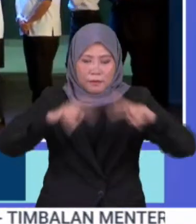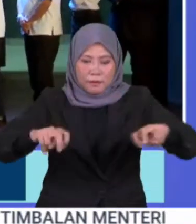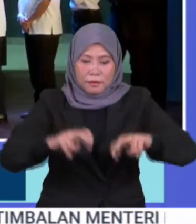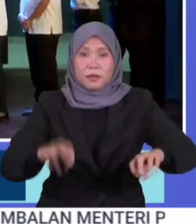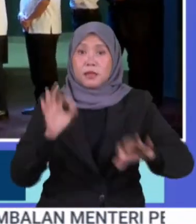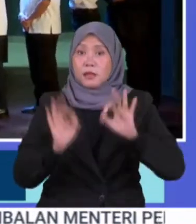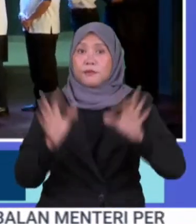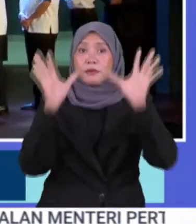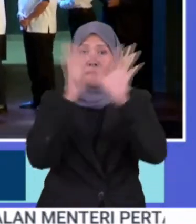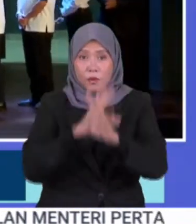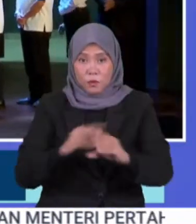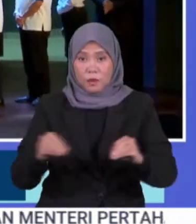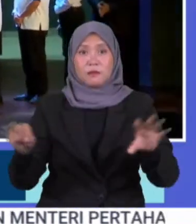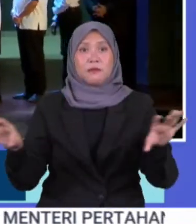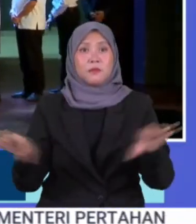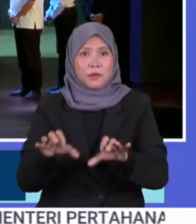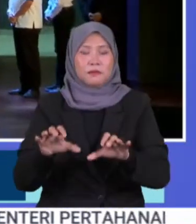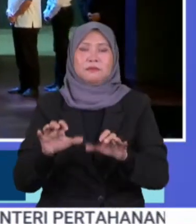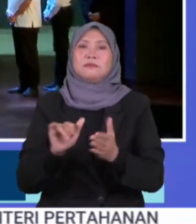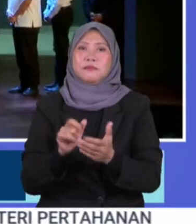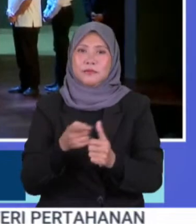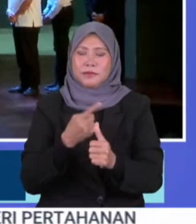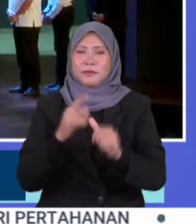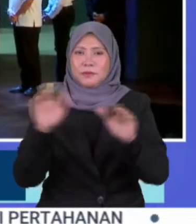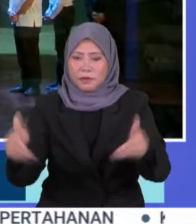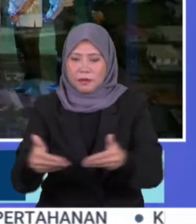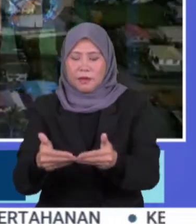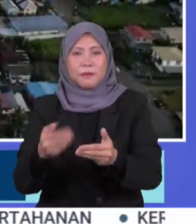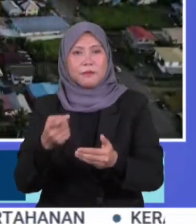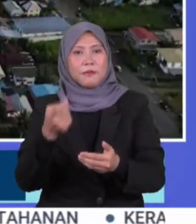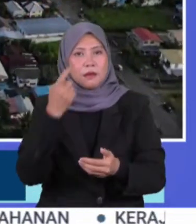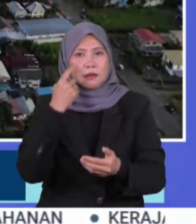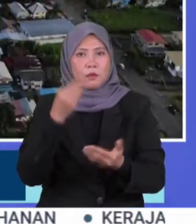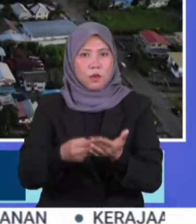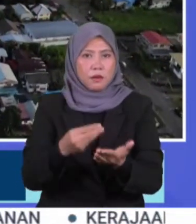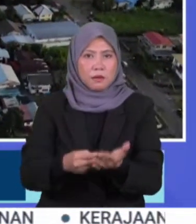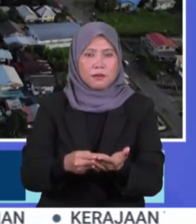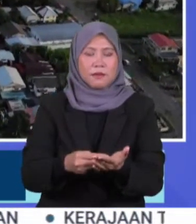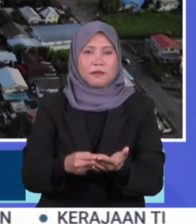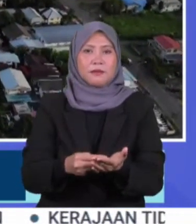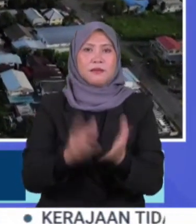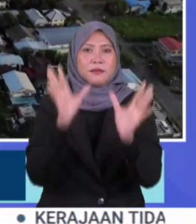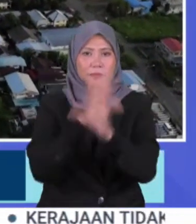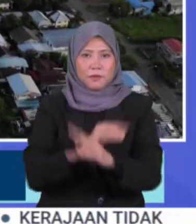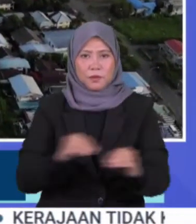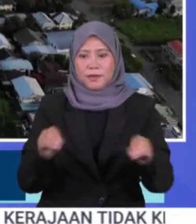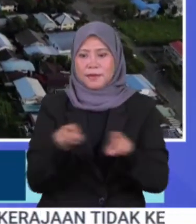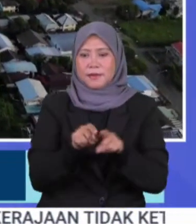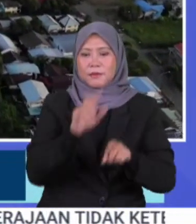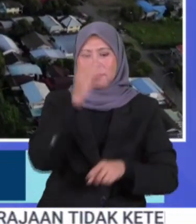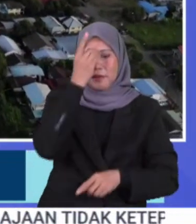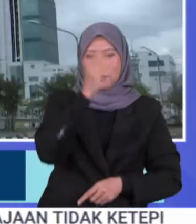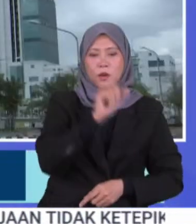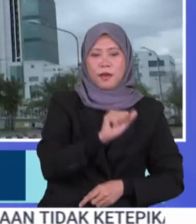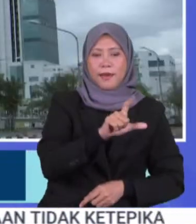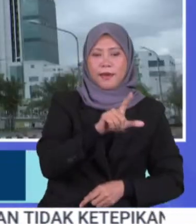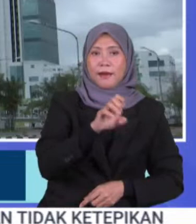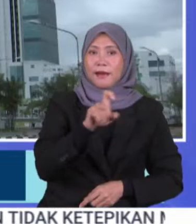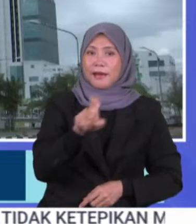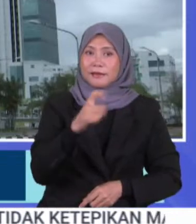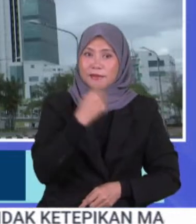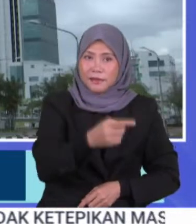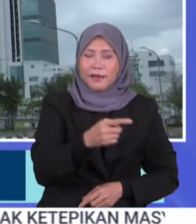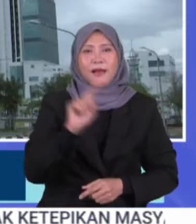Sarawak berhasrat berbuat demikian Pengenalan mata wang Sarawak seperti dinyatakan Datuk Seri Alexander Natalinggi semalam hanya